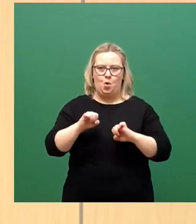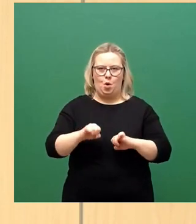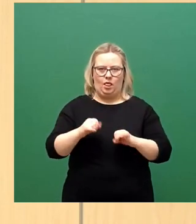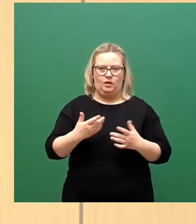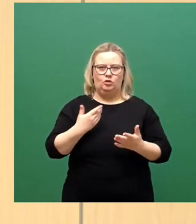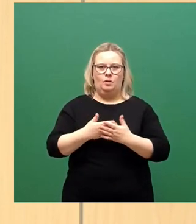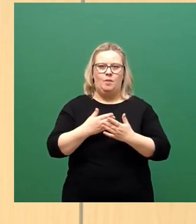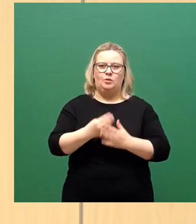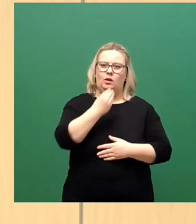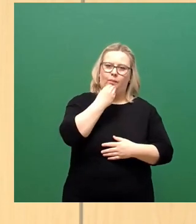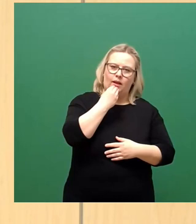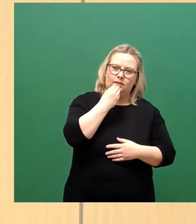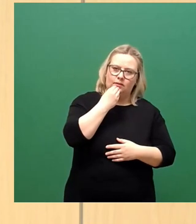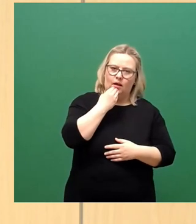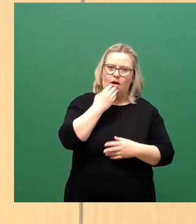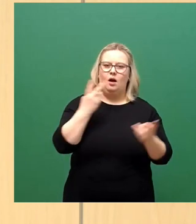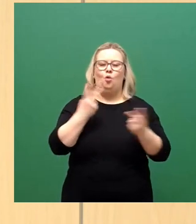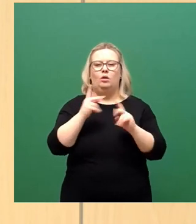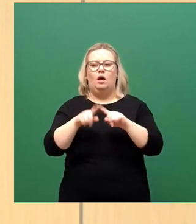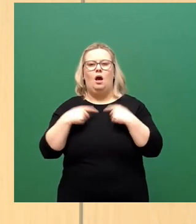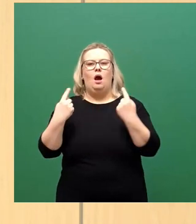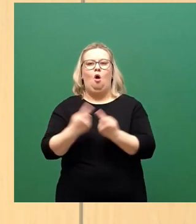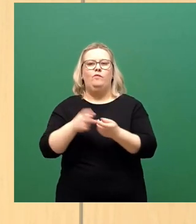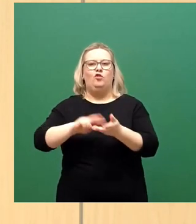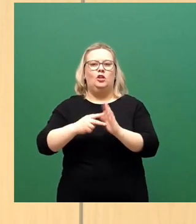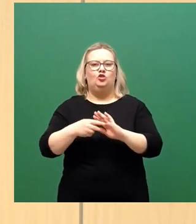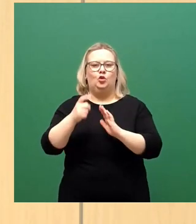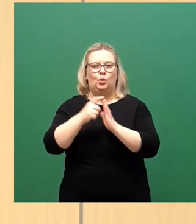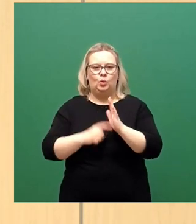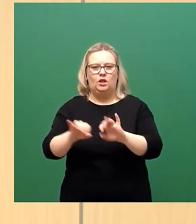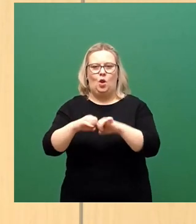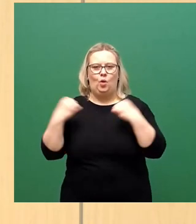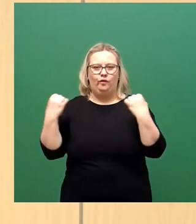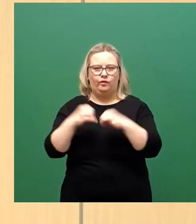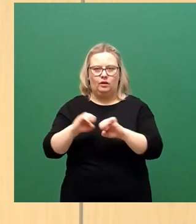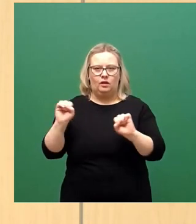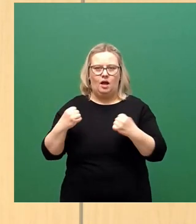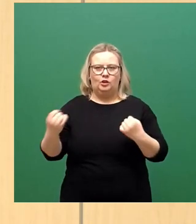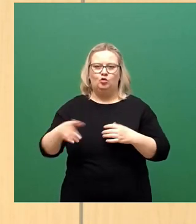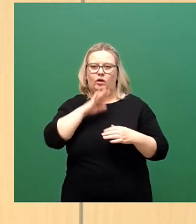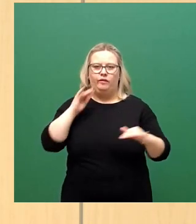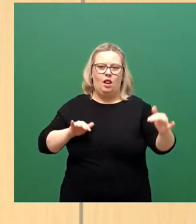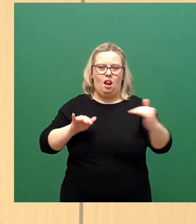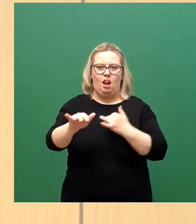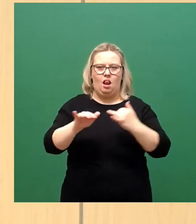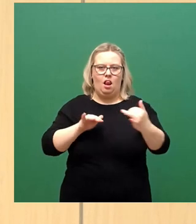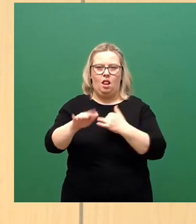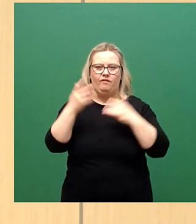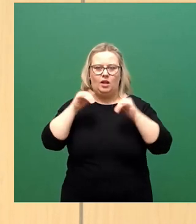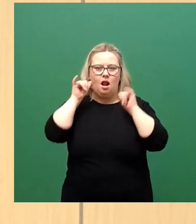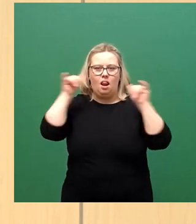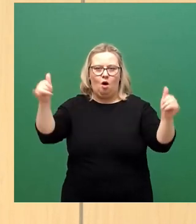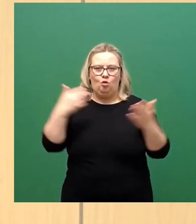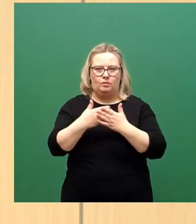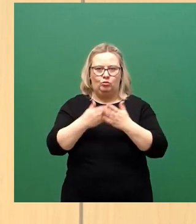insbesondere. Das sind Räume, wo aus technischen Gründen nicht gelüftet werden kann oder wo große Verkehrslast davor ist. So,